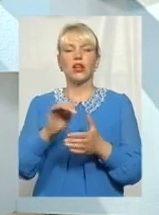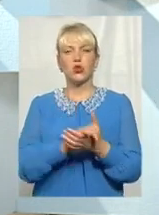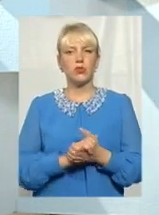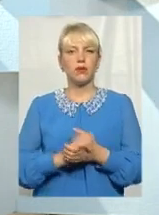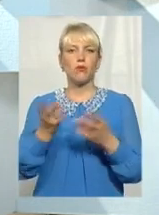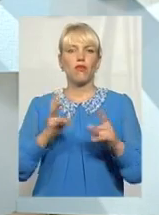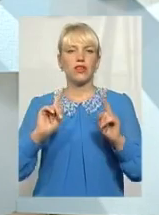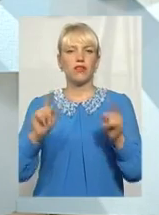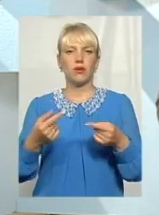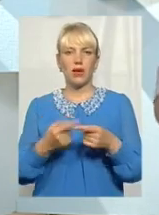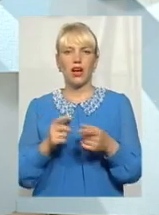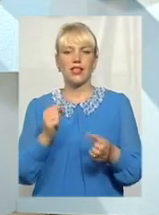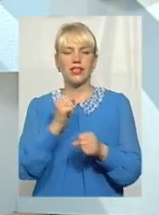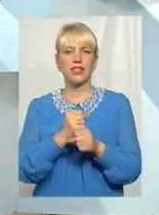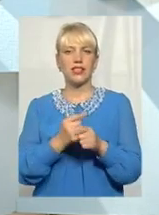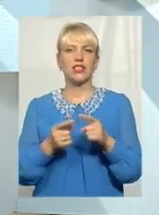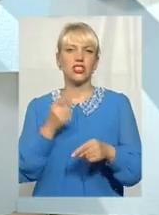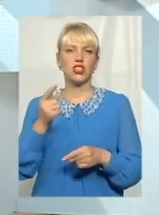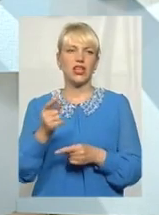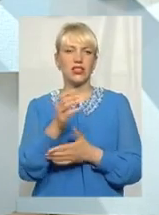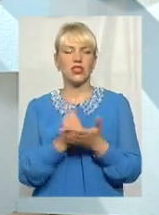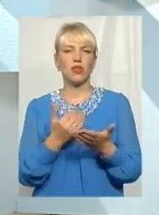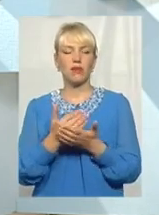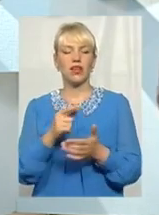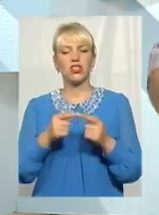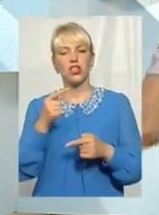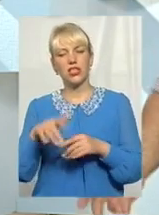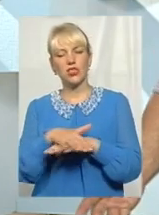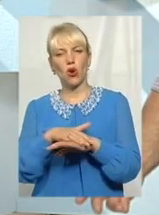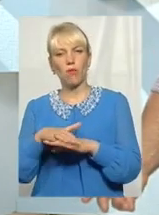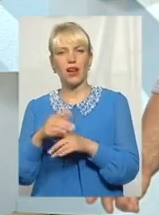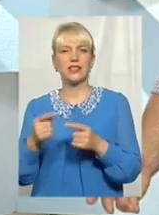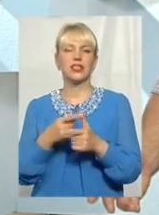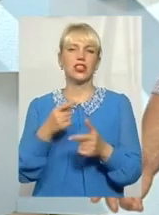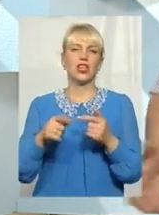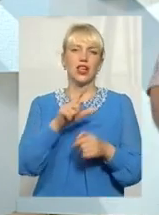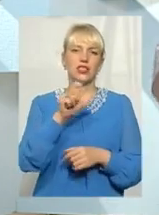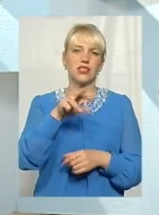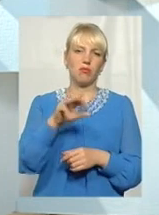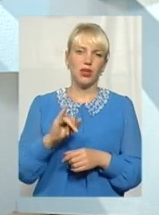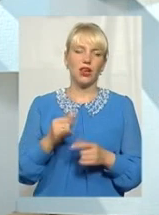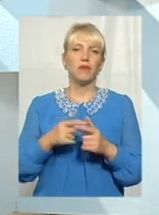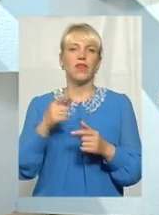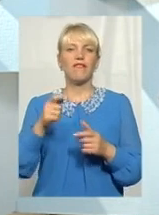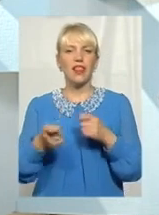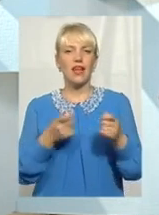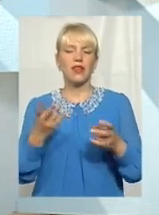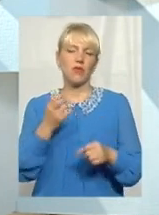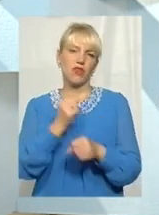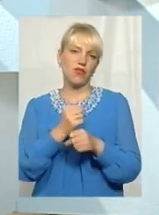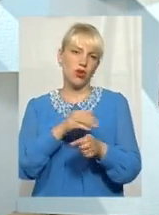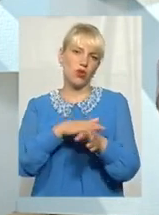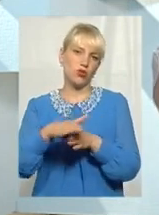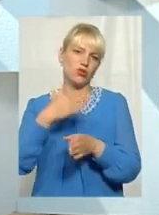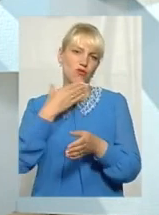воно повинно діяти через якісь ресурси, через якісь засоби, чи через громадськість, чи через засоби масової інформації, влада має робити свою роботу.